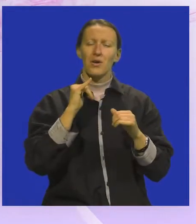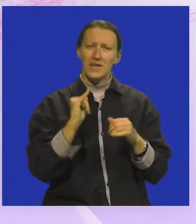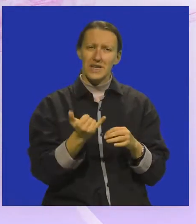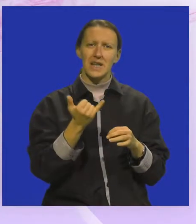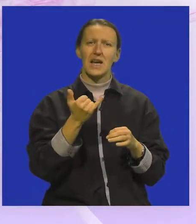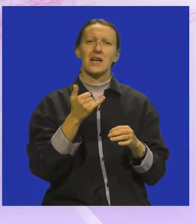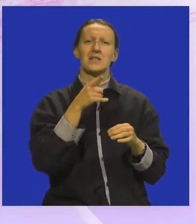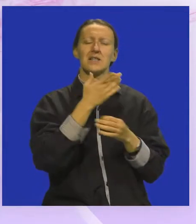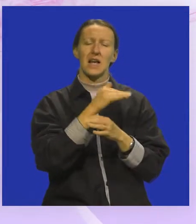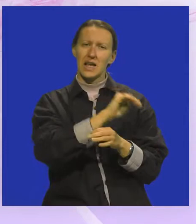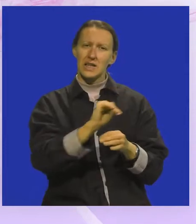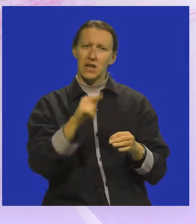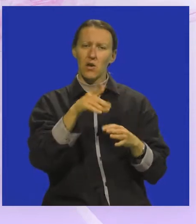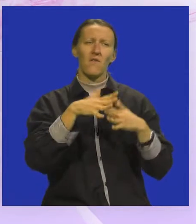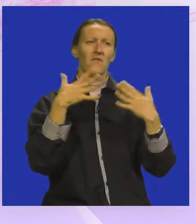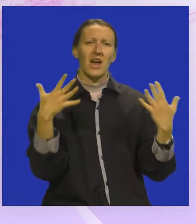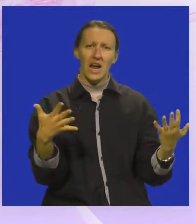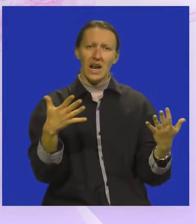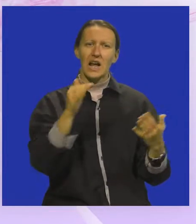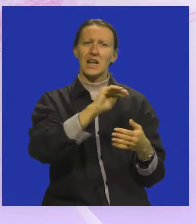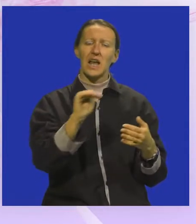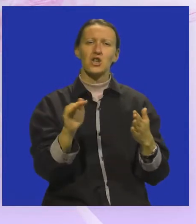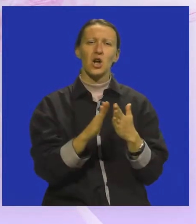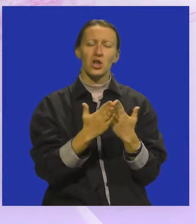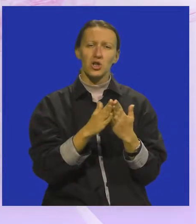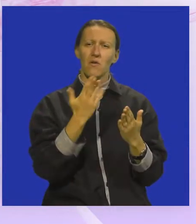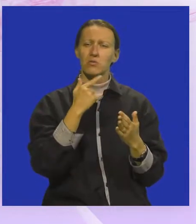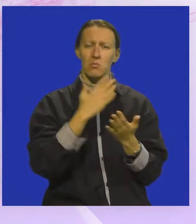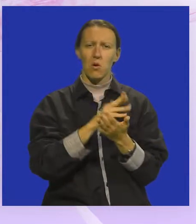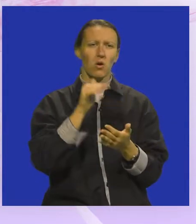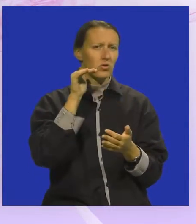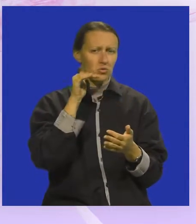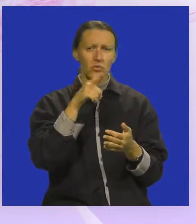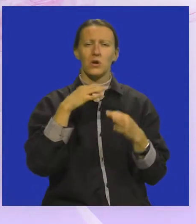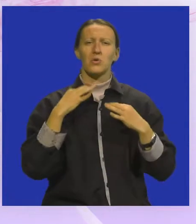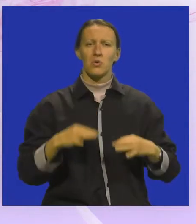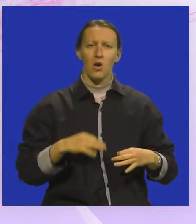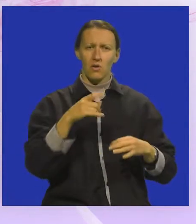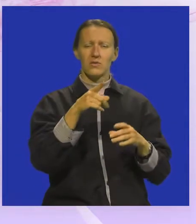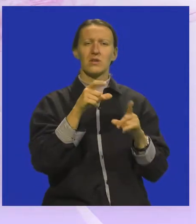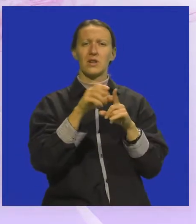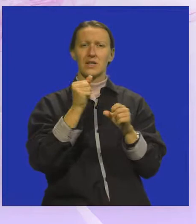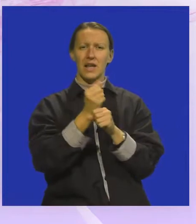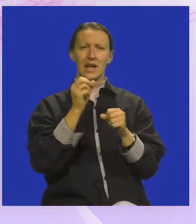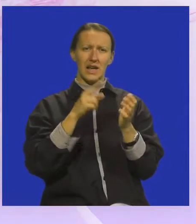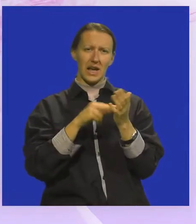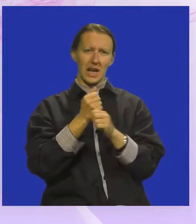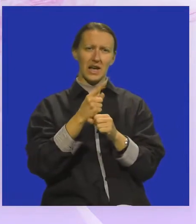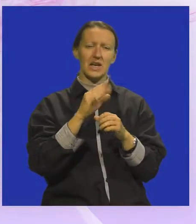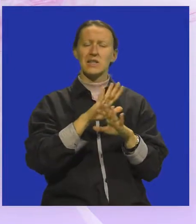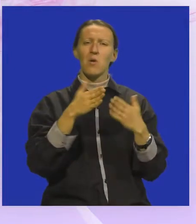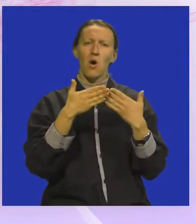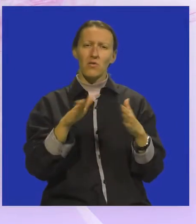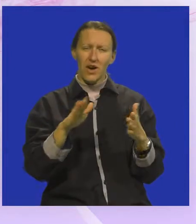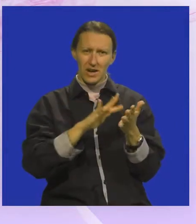namjenjen djeci, on je velikan dječje književnosti, kao što smo mogli čutiti profesorice Elis de Gengijolić na samom otvaranju